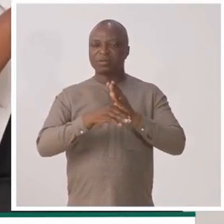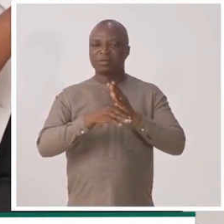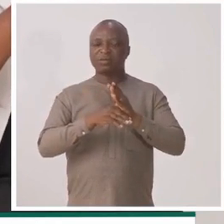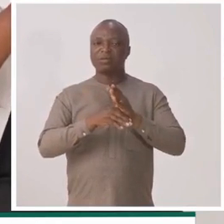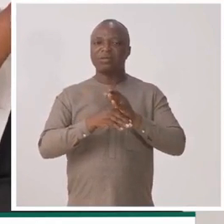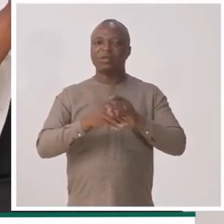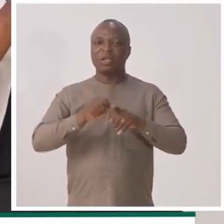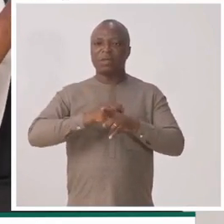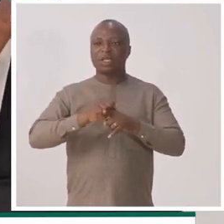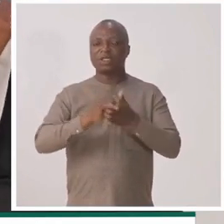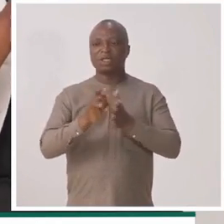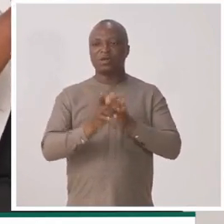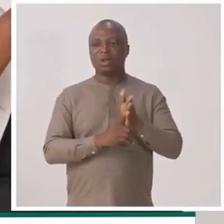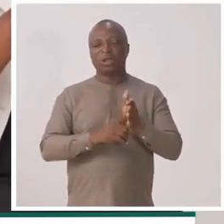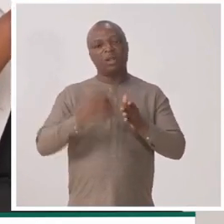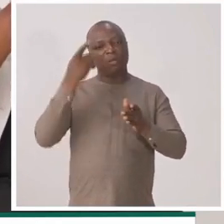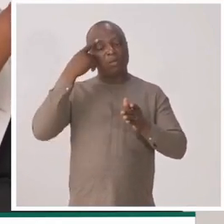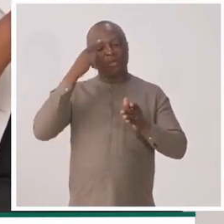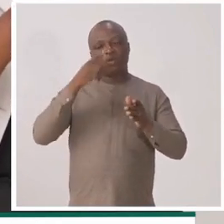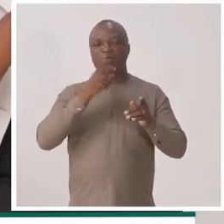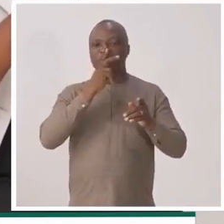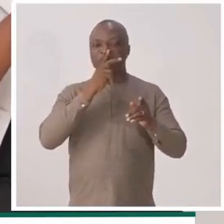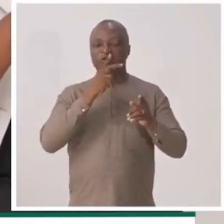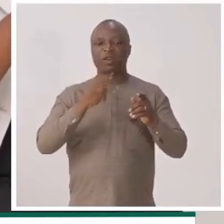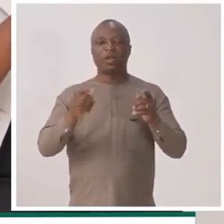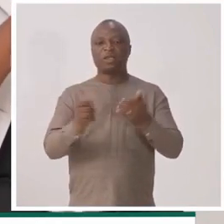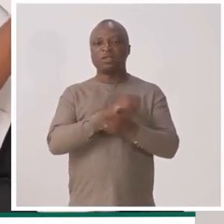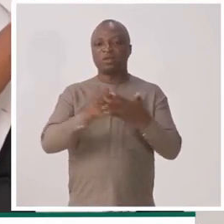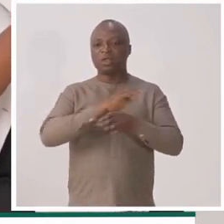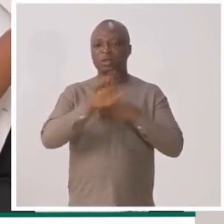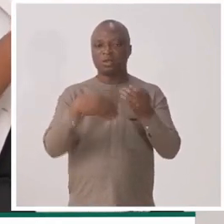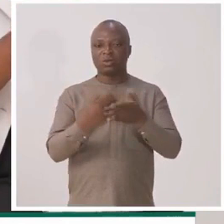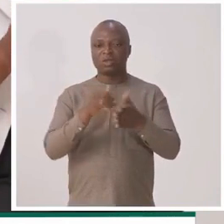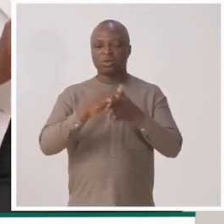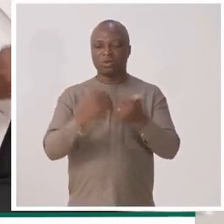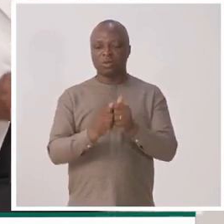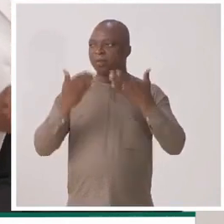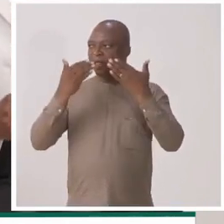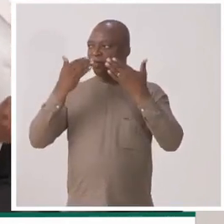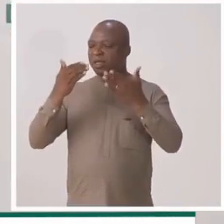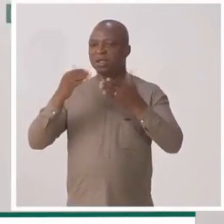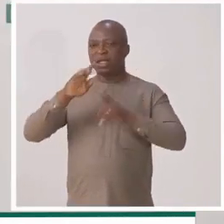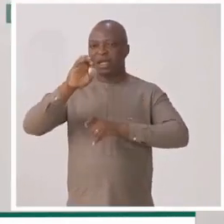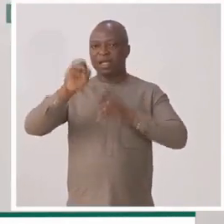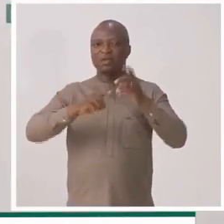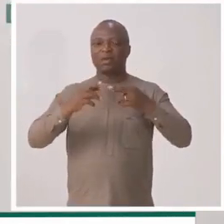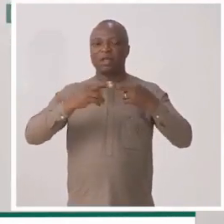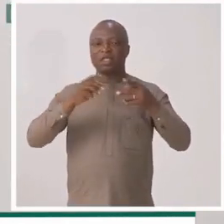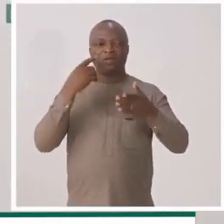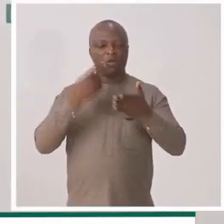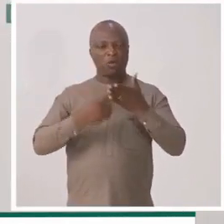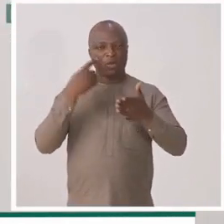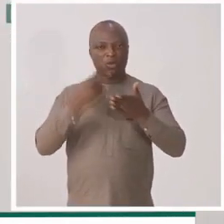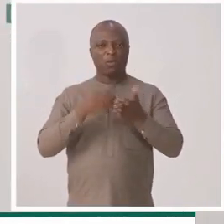d'appliquer ces mécanismes-là pour dissuader les éventuels faussaires ? Merci. Alors, la question relative au